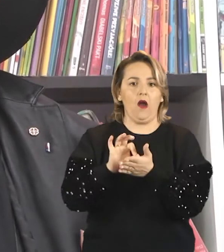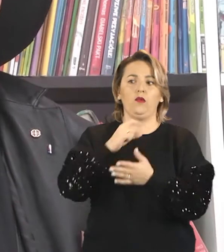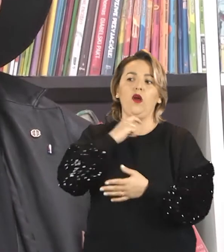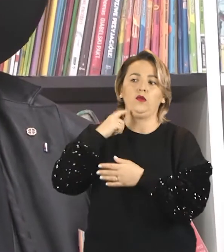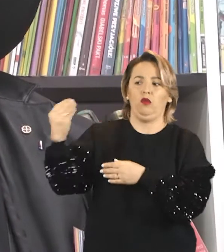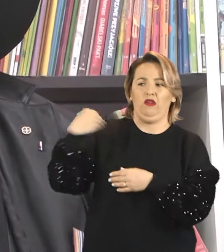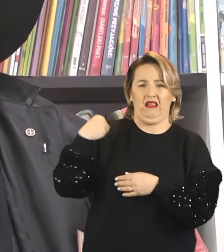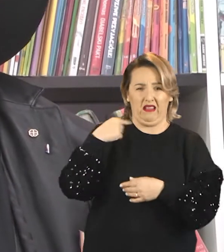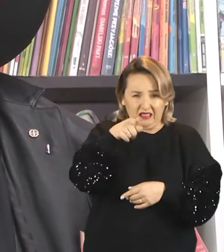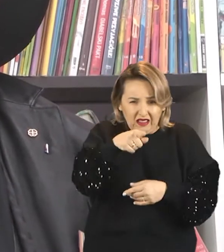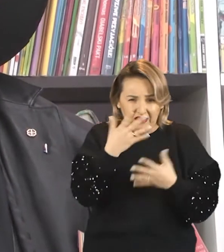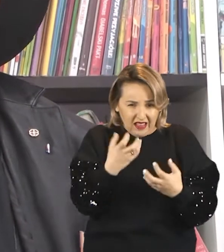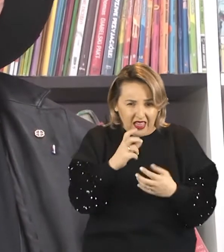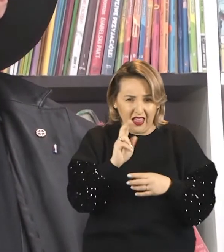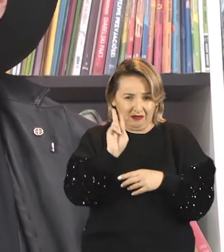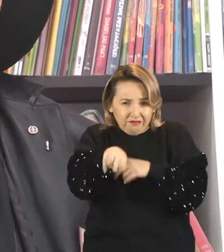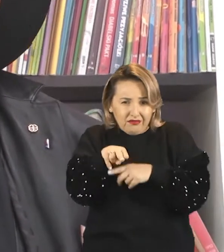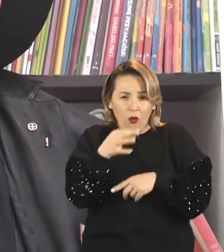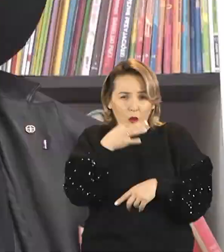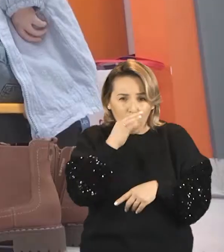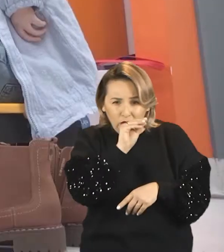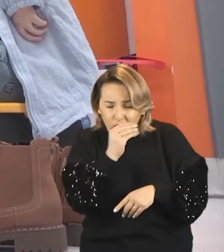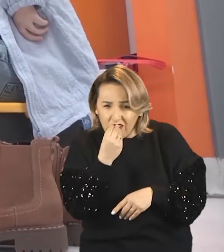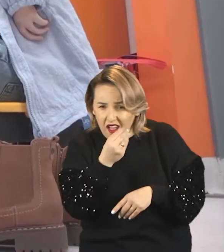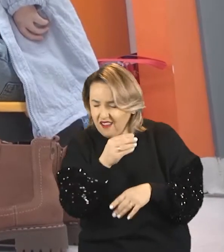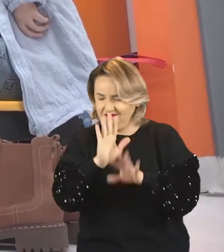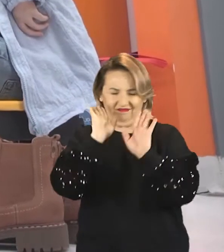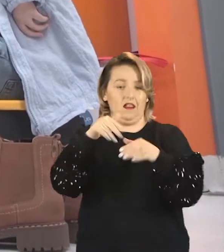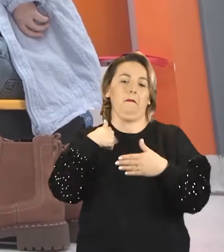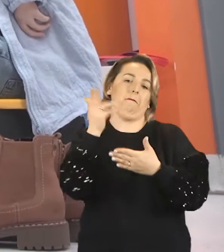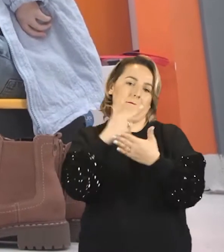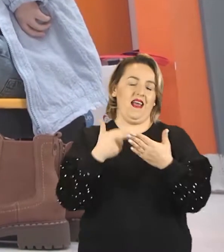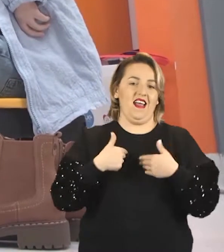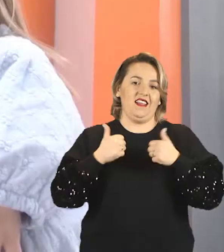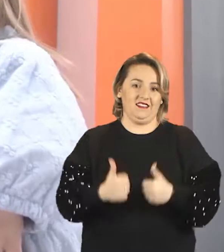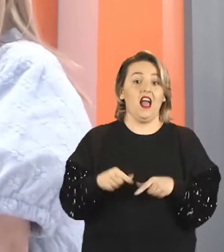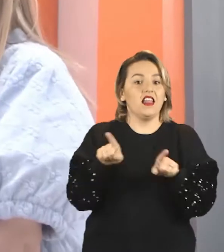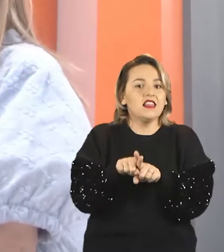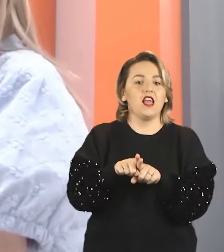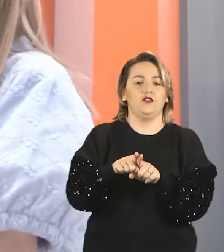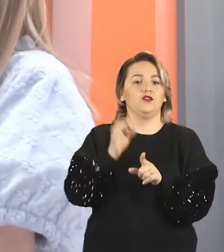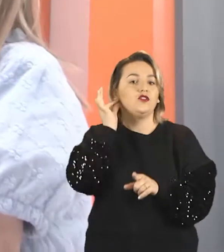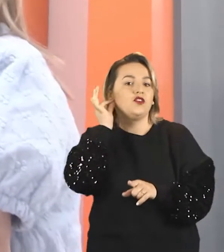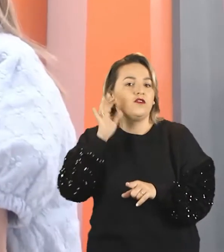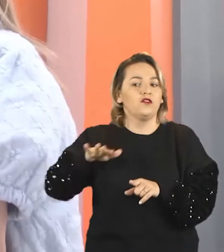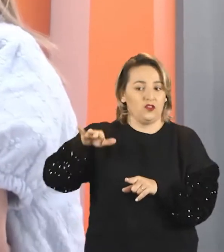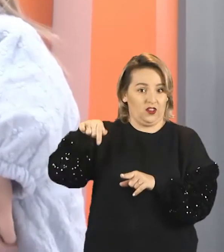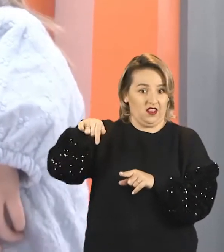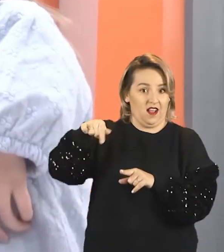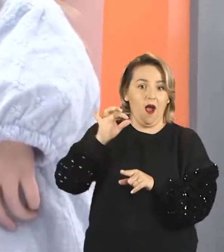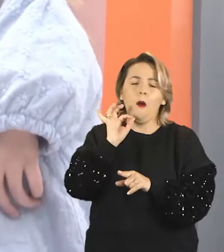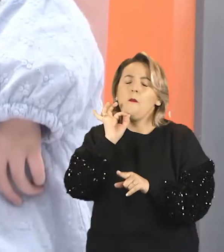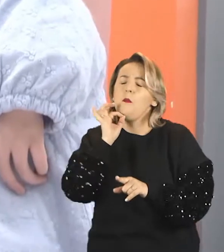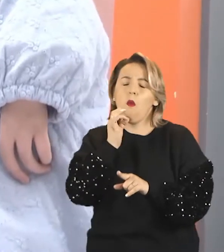zapytał, stary jak ty będziesz komunię rozdawał, no to zostałem malarzem. Dzięki tej decyzji swoją malarską przygodę rozpoczęła także Martynka Gruca,